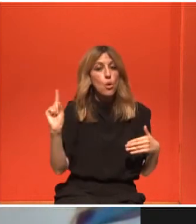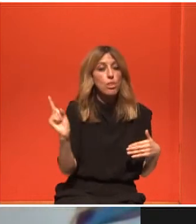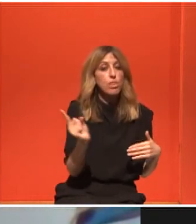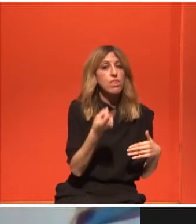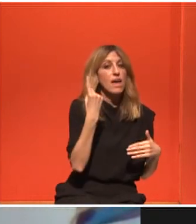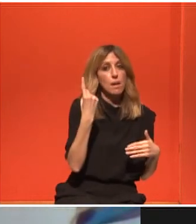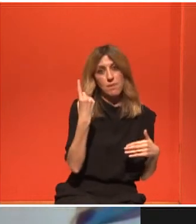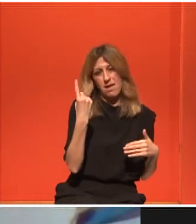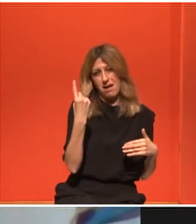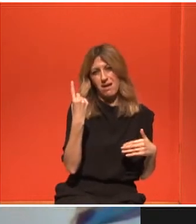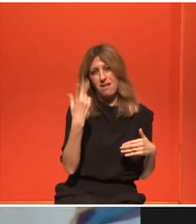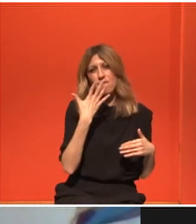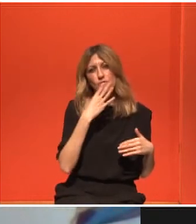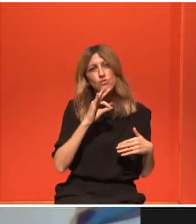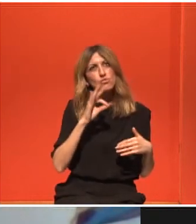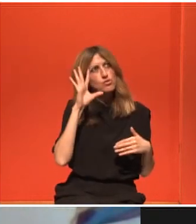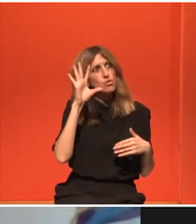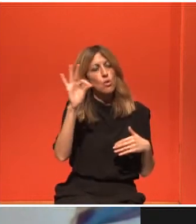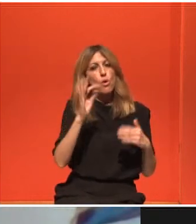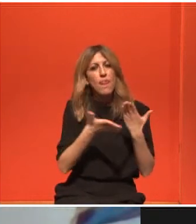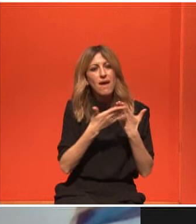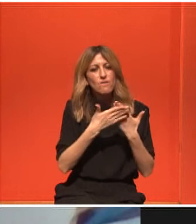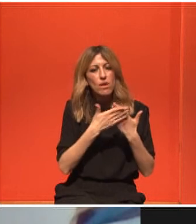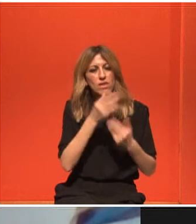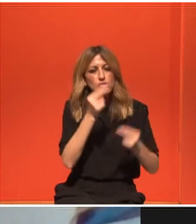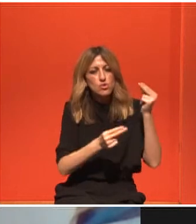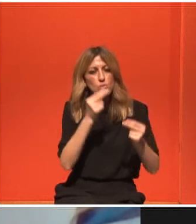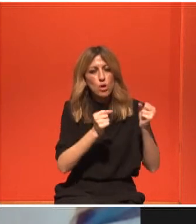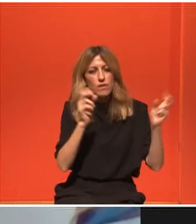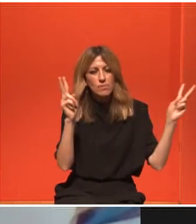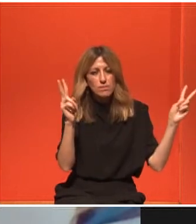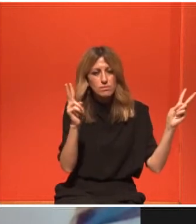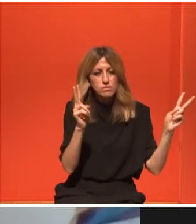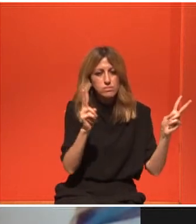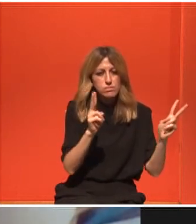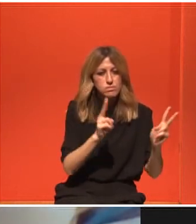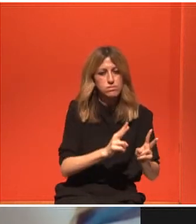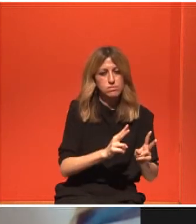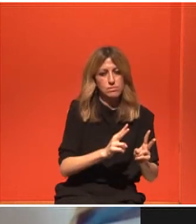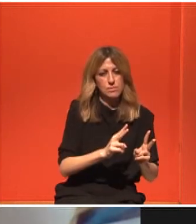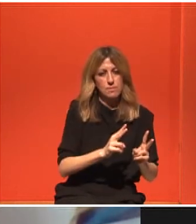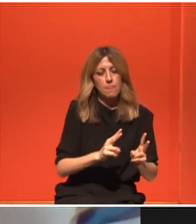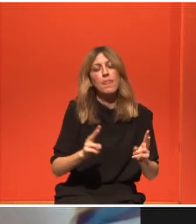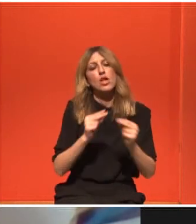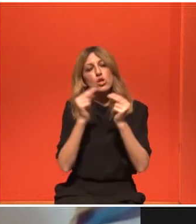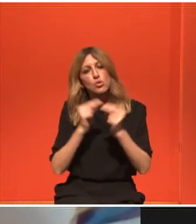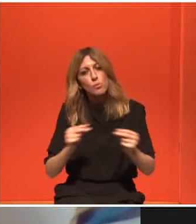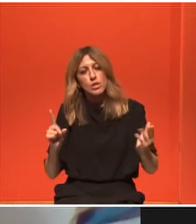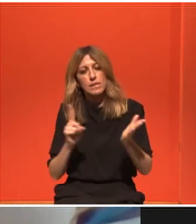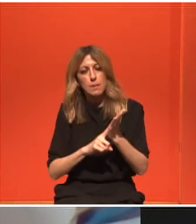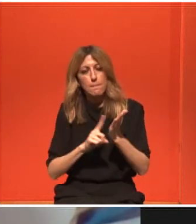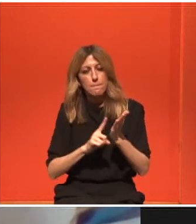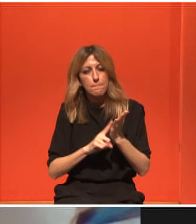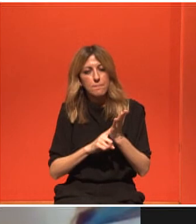ικανότητα να παράξει έργο το μειοσκελετικό του σύστημα. Πρέπει να έχεις